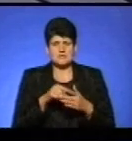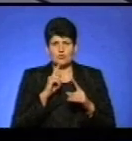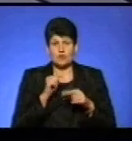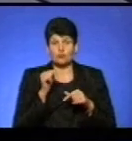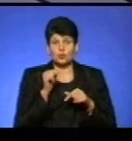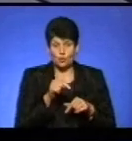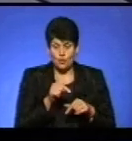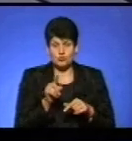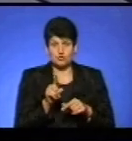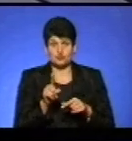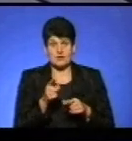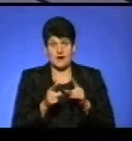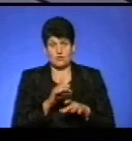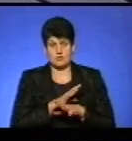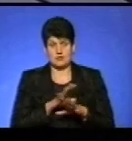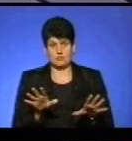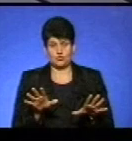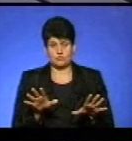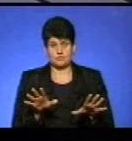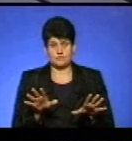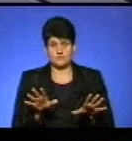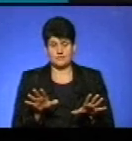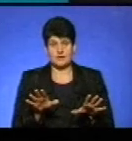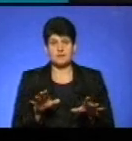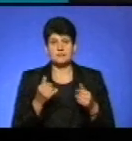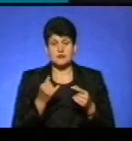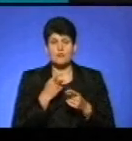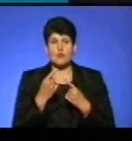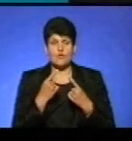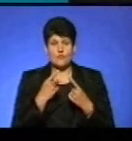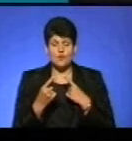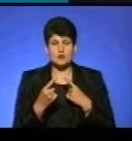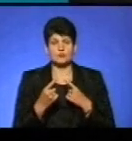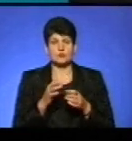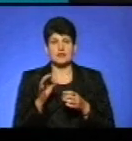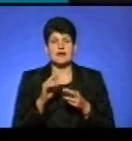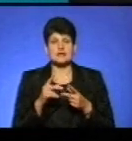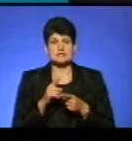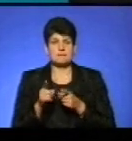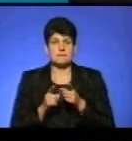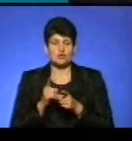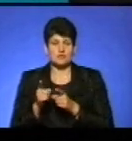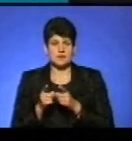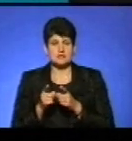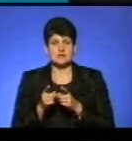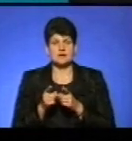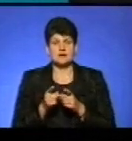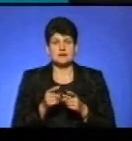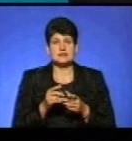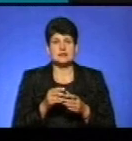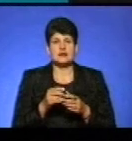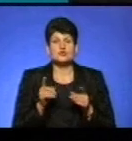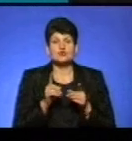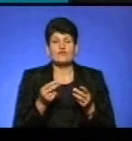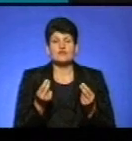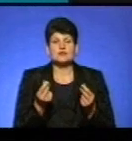тому, чого реально не було. Ми зараз проговоримо, як змінювалося фінансування і щодо субвенції, яку також була значена в запитанні. Але